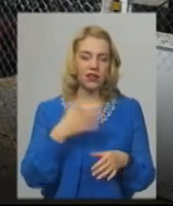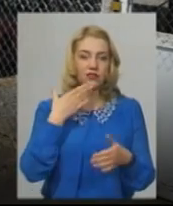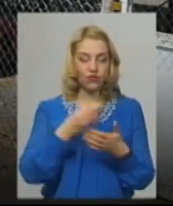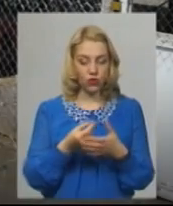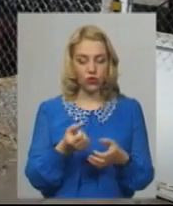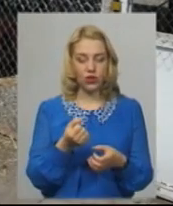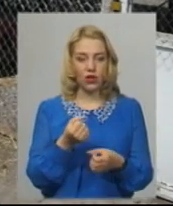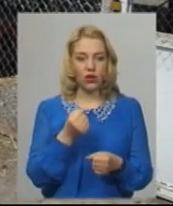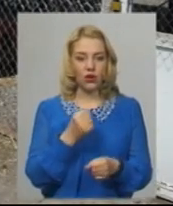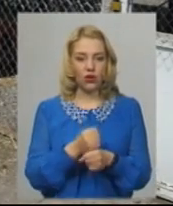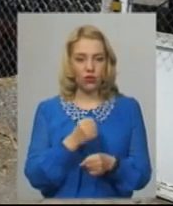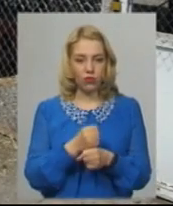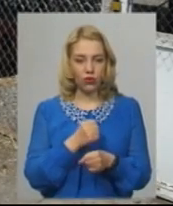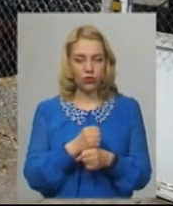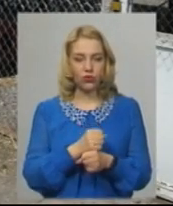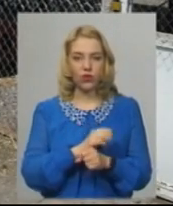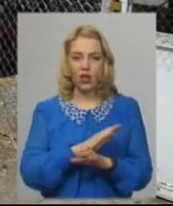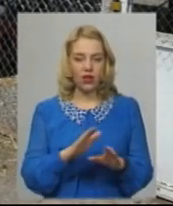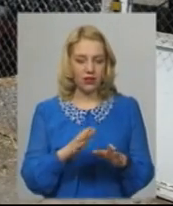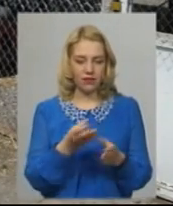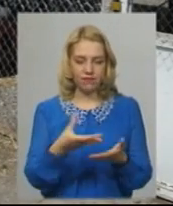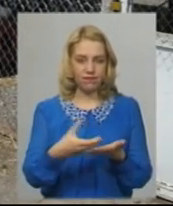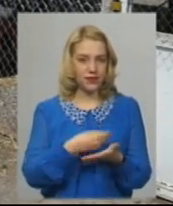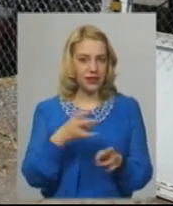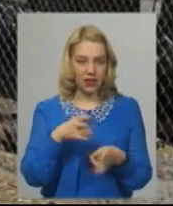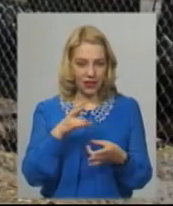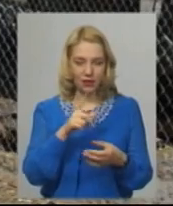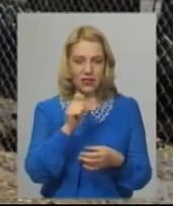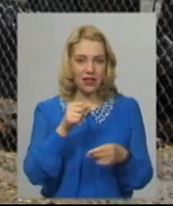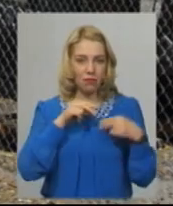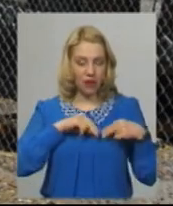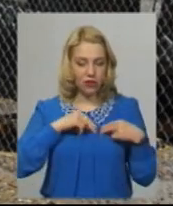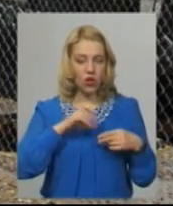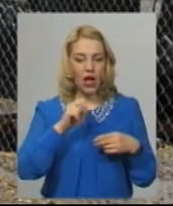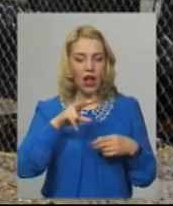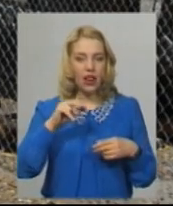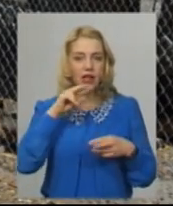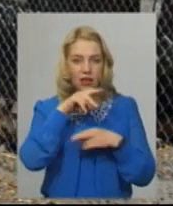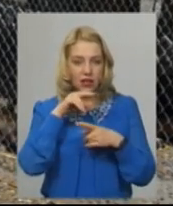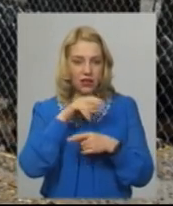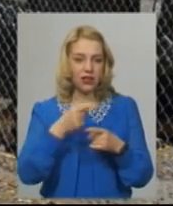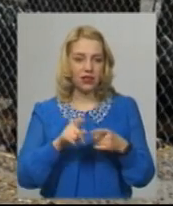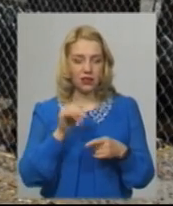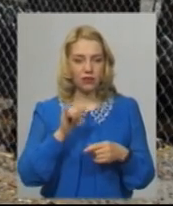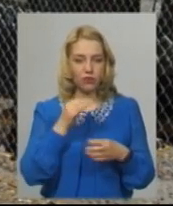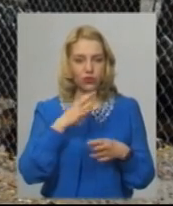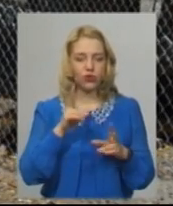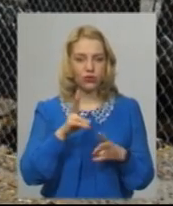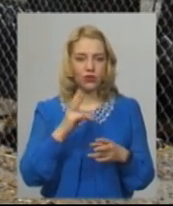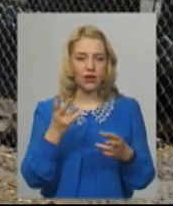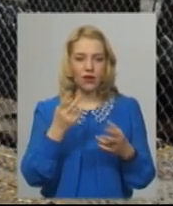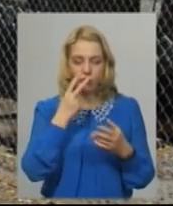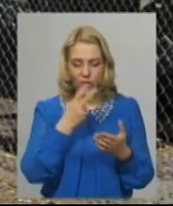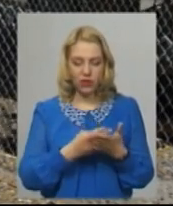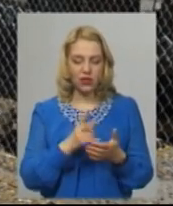не беруть оплату, ми тільки оплачуємо самі ліки. Будь-якого людини зможе показати, скільки грошей